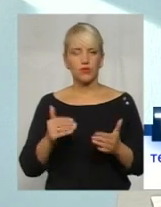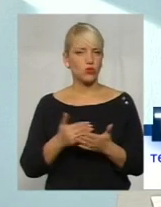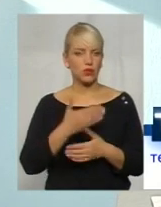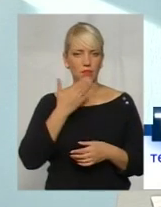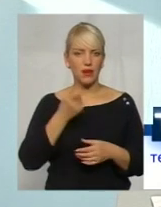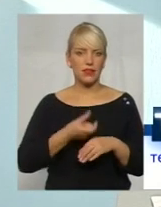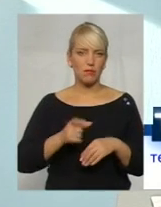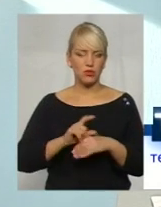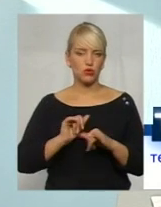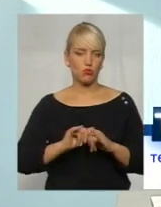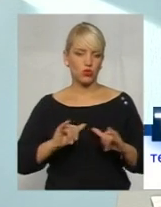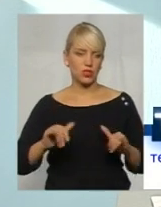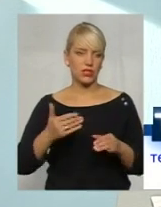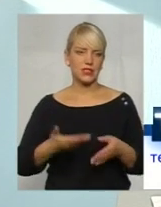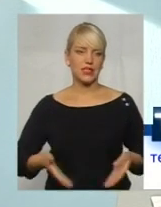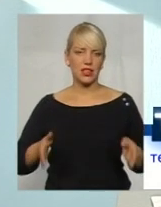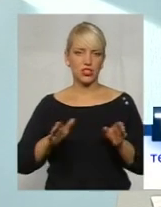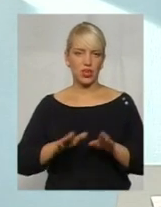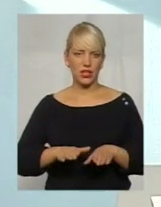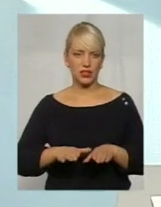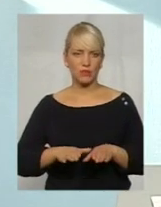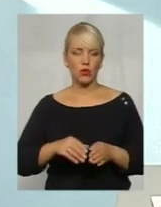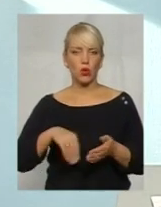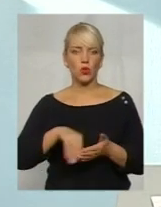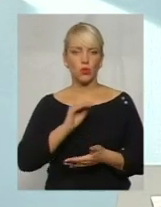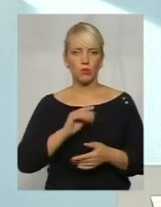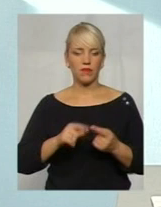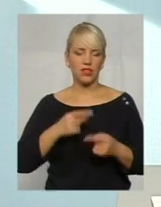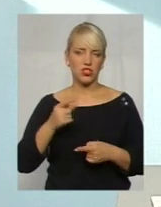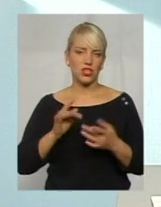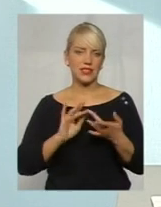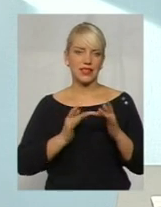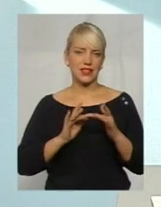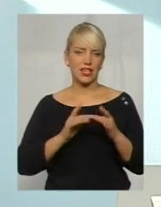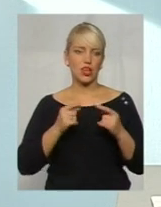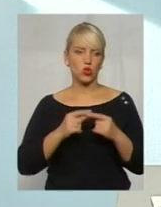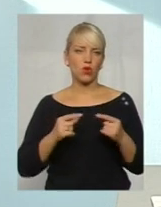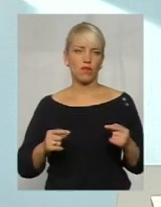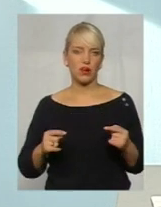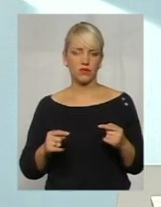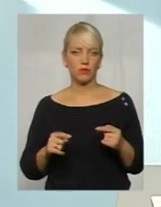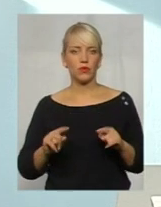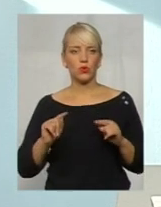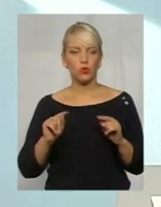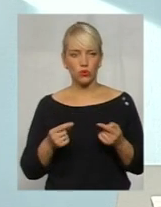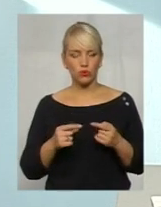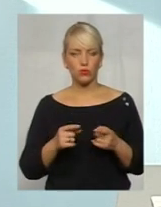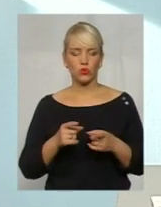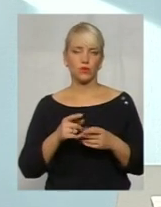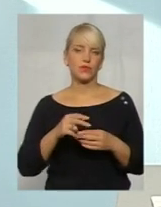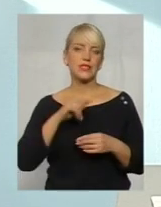Найбільш поширеним залишається, все ж таки, купівля через мережу інтернет-товалів. Тому застереження